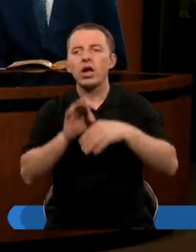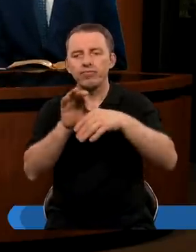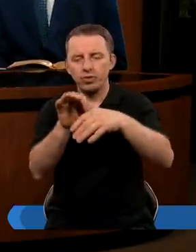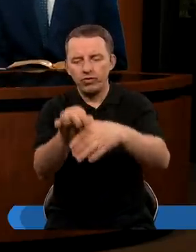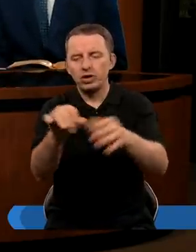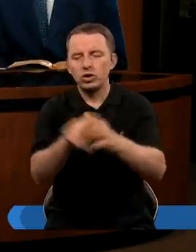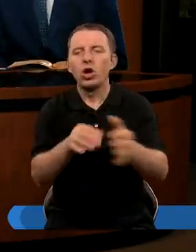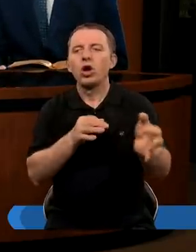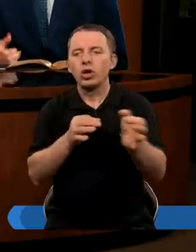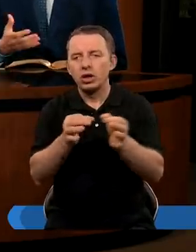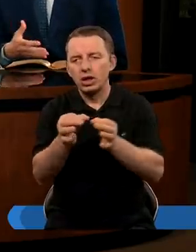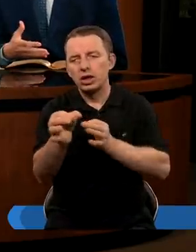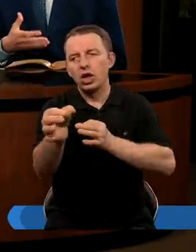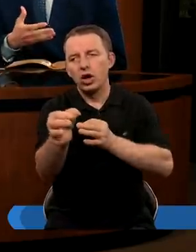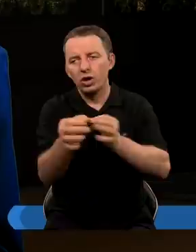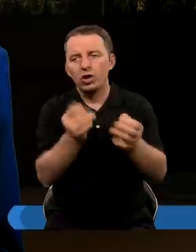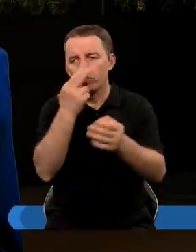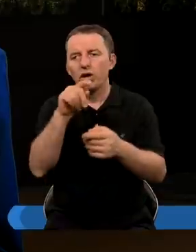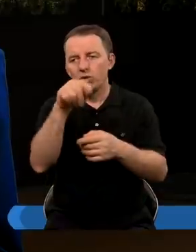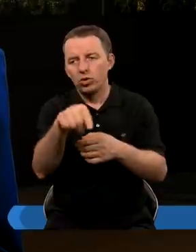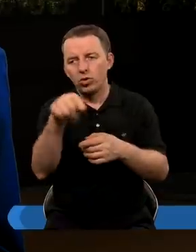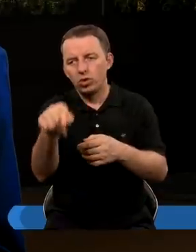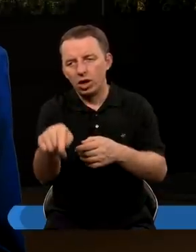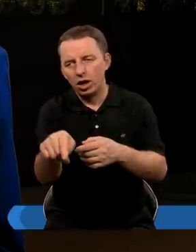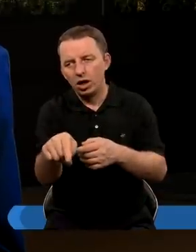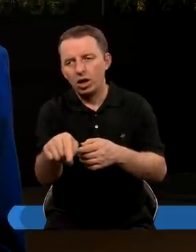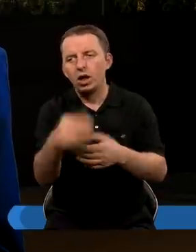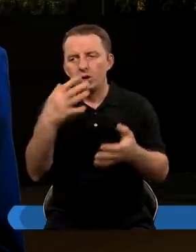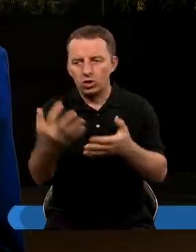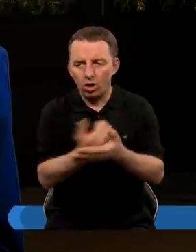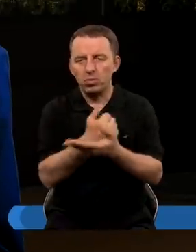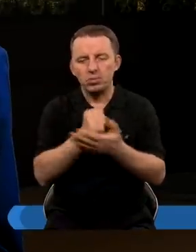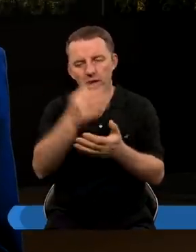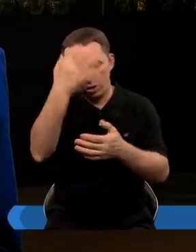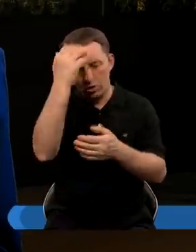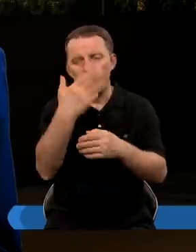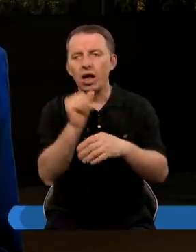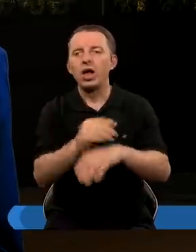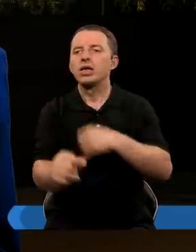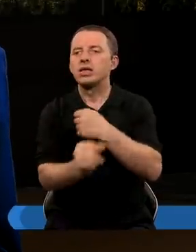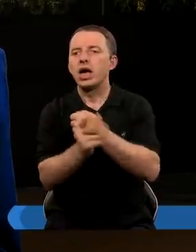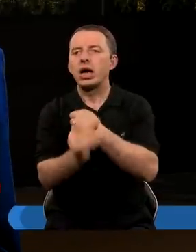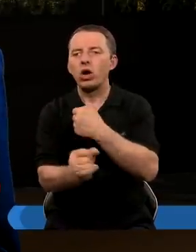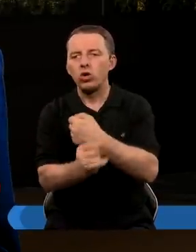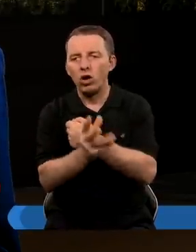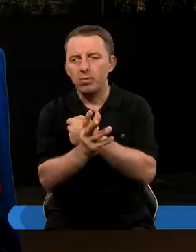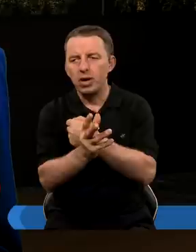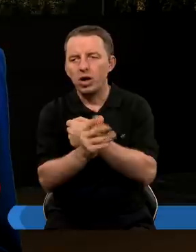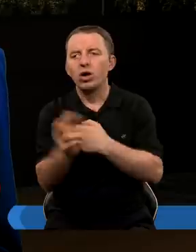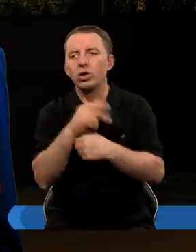wprowadzenie do historii, a więc widzimy tutaj zdobycie przez króla Nebukadnezara Jerozolimy,